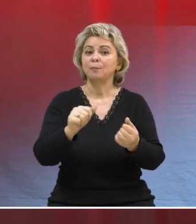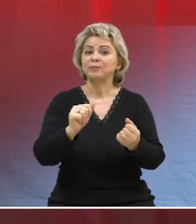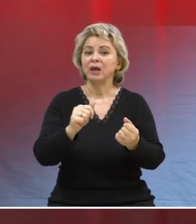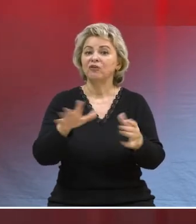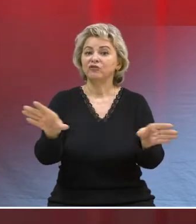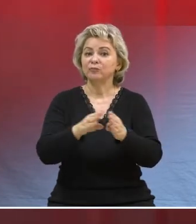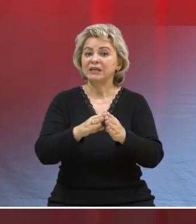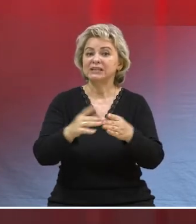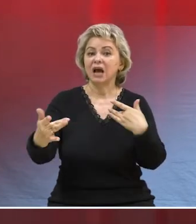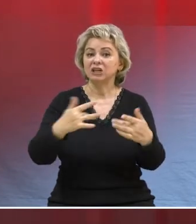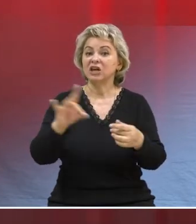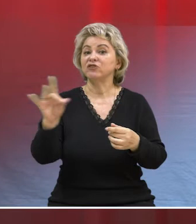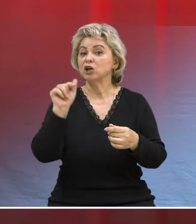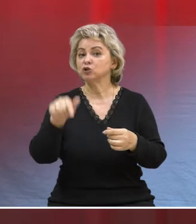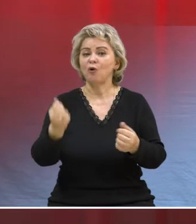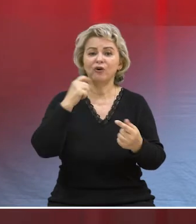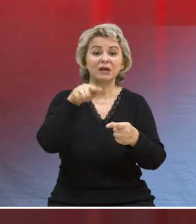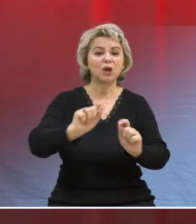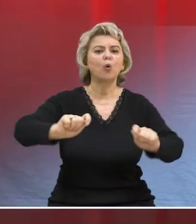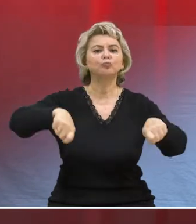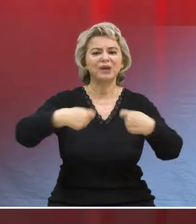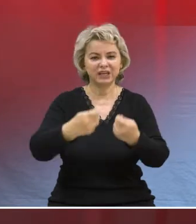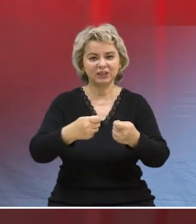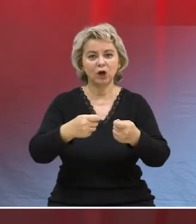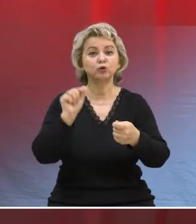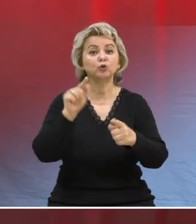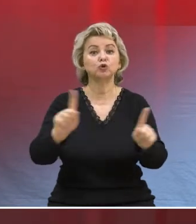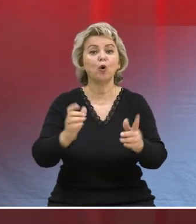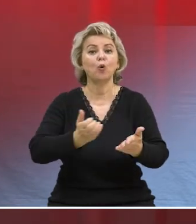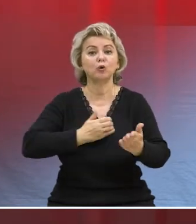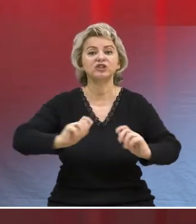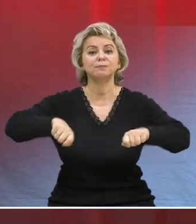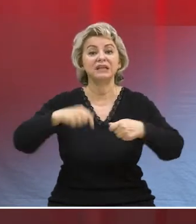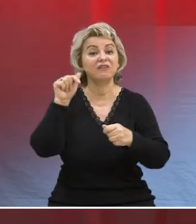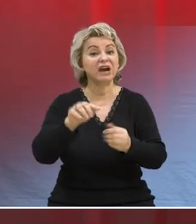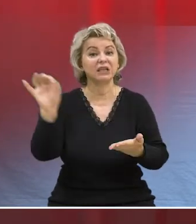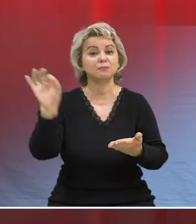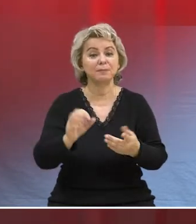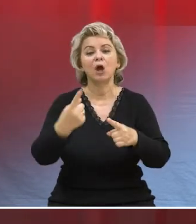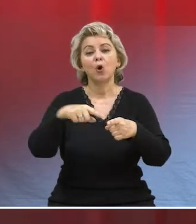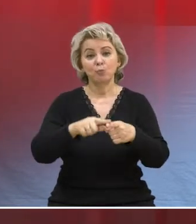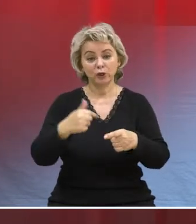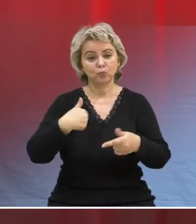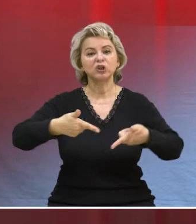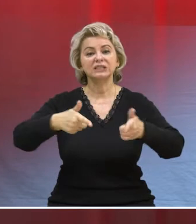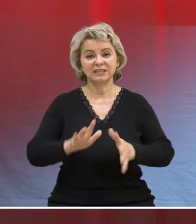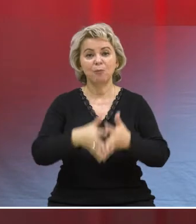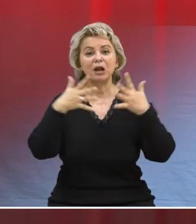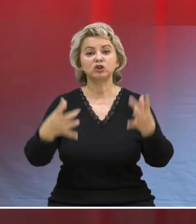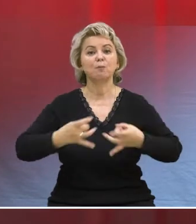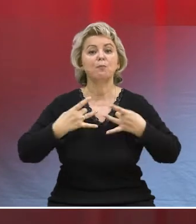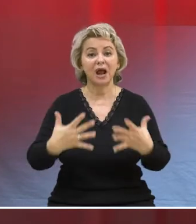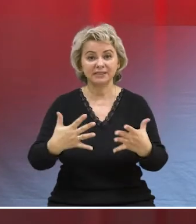Москве или в другом месте концерта в Ростове, он передает именно то, что он хочет передать именно в этот момент. Поэтому у нас действительно